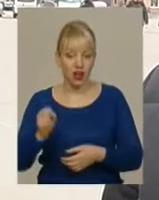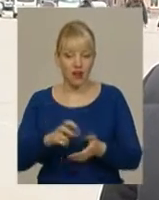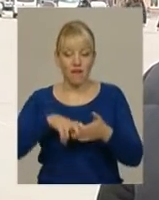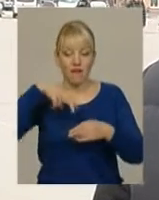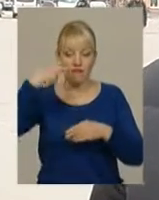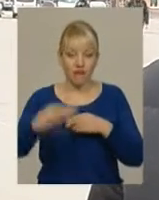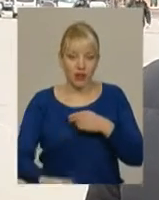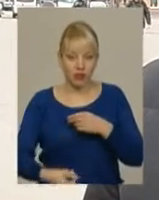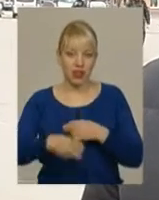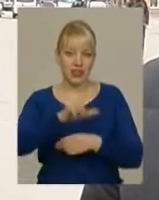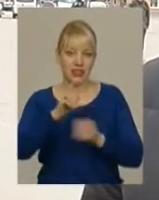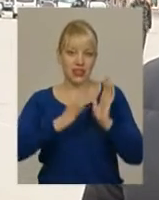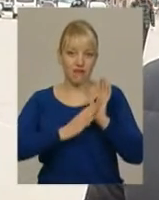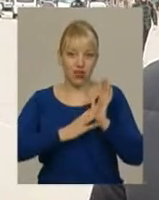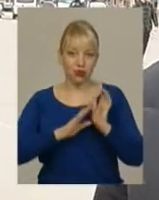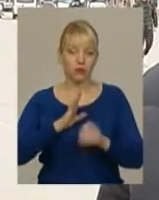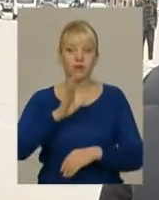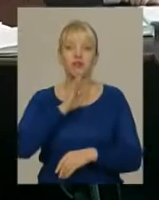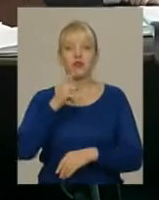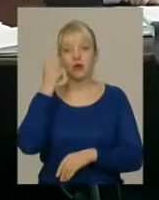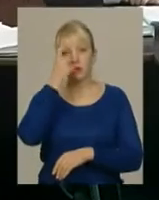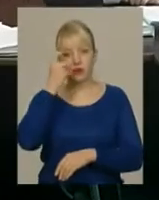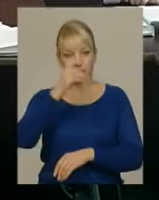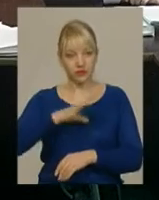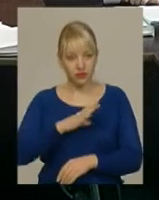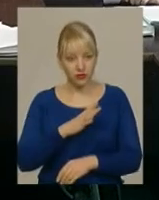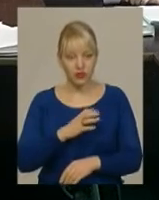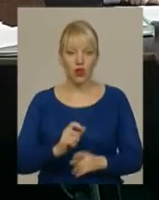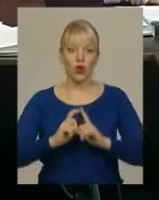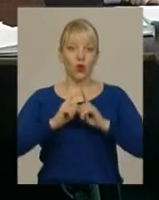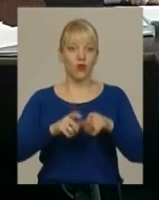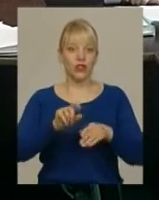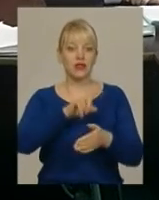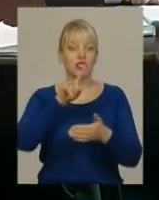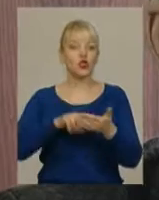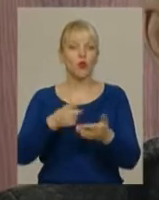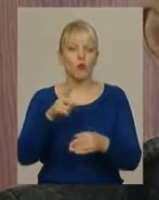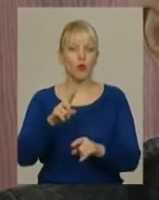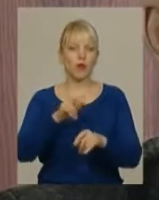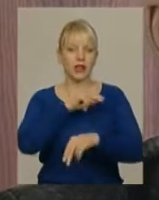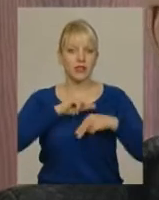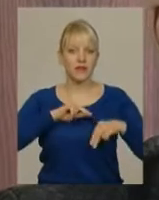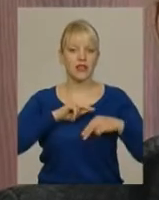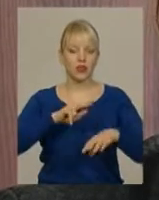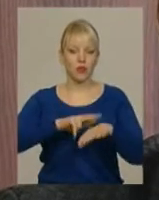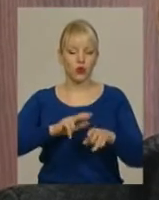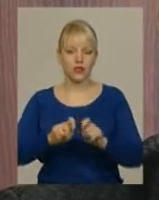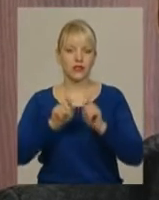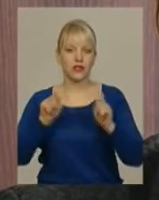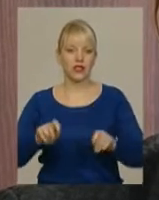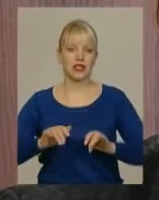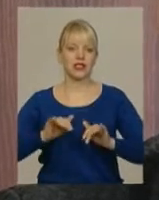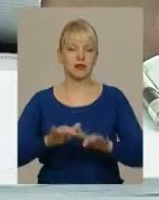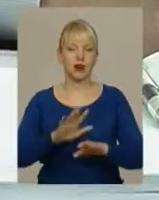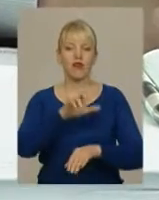-го поверху, вона перебувала в нетверезому стані. У відповідь на запитання, чому працівники поліції відкрили справу лише за фактом